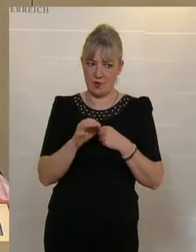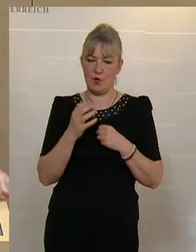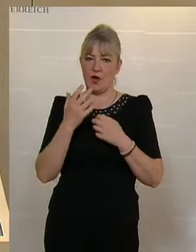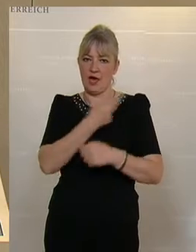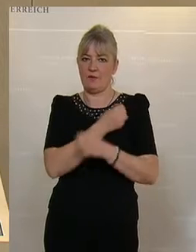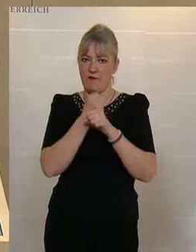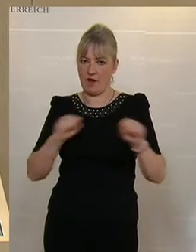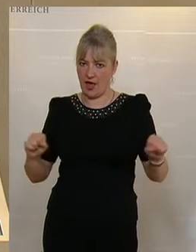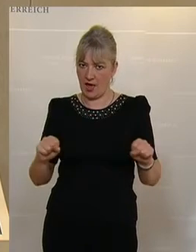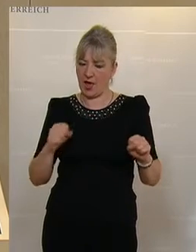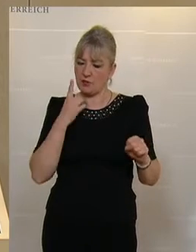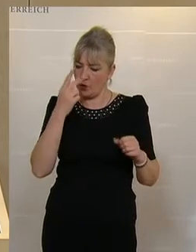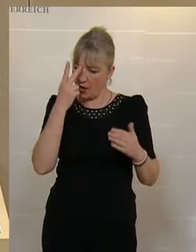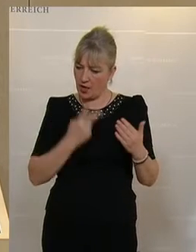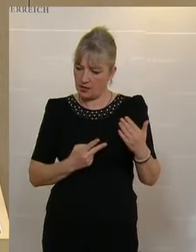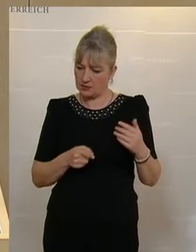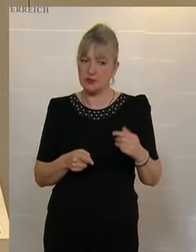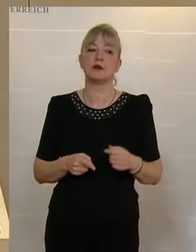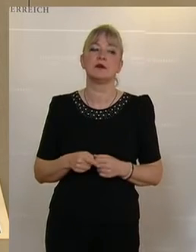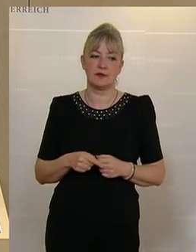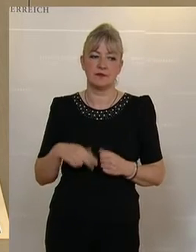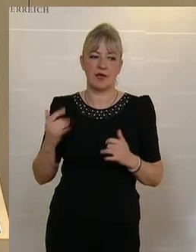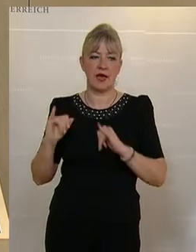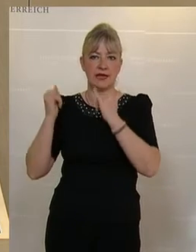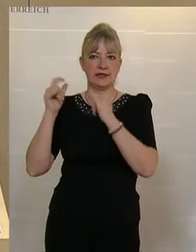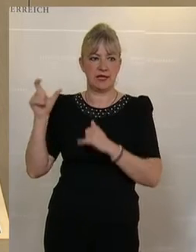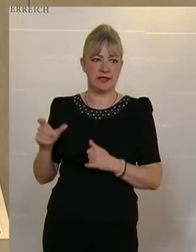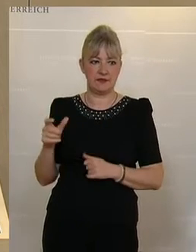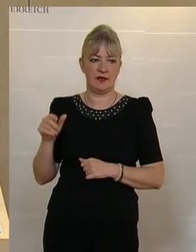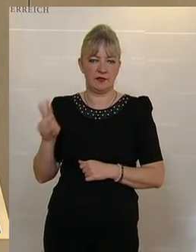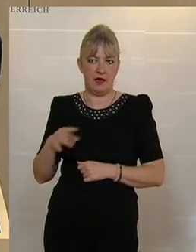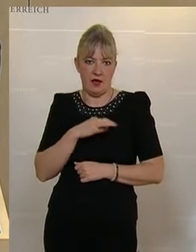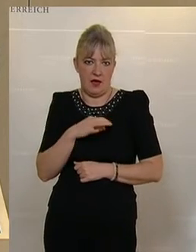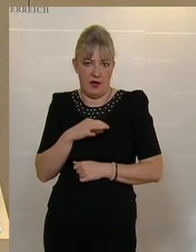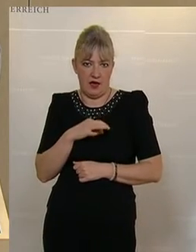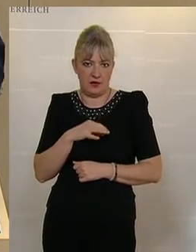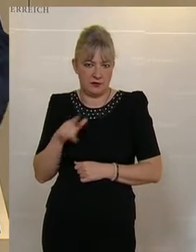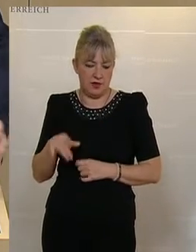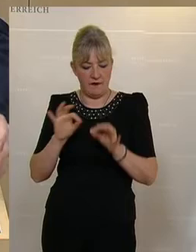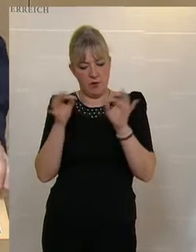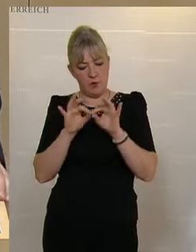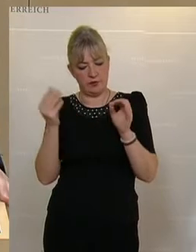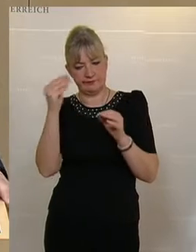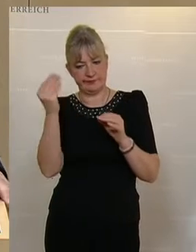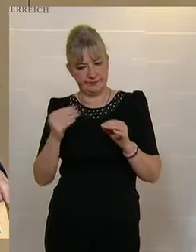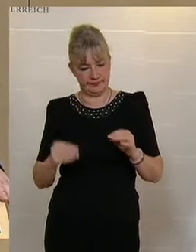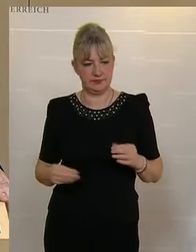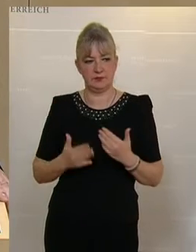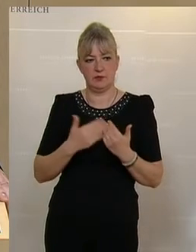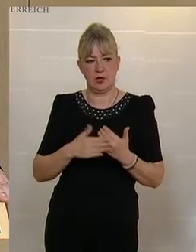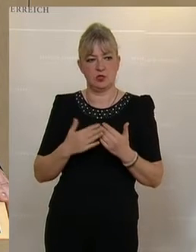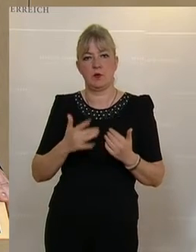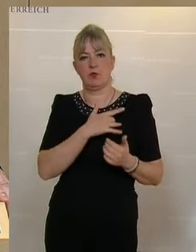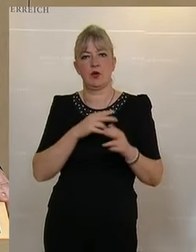durchliest und genau durchliest, dann haben die Initiatoren sehr viele Befürchtungen formuliert, zum Beispiel, dass